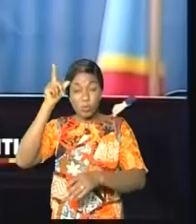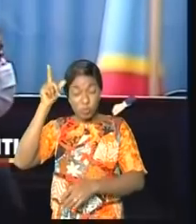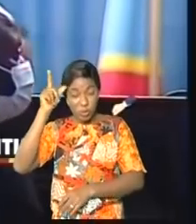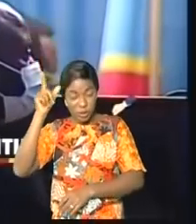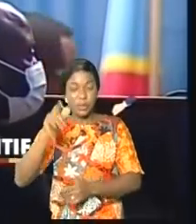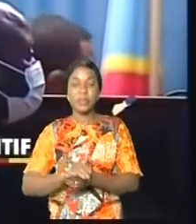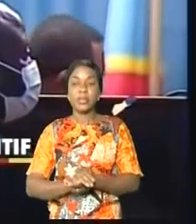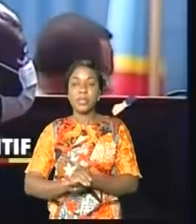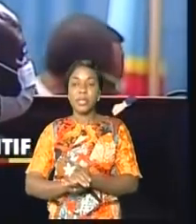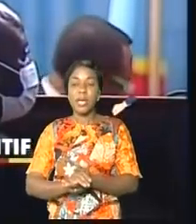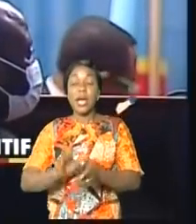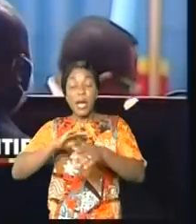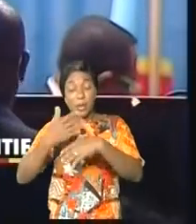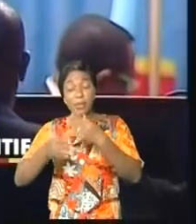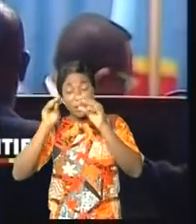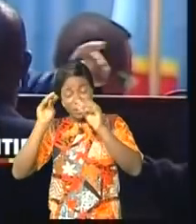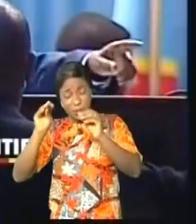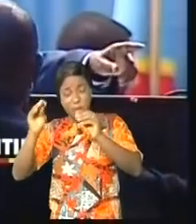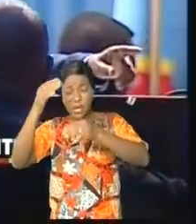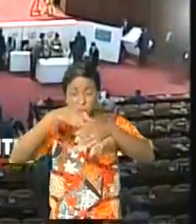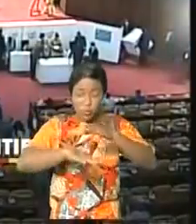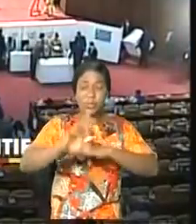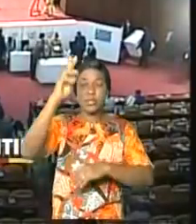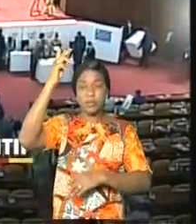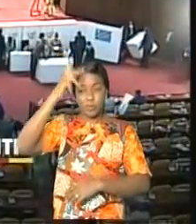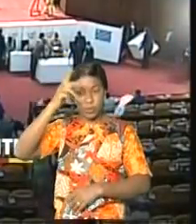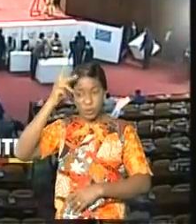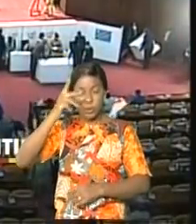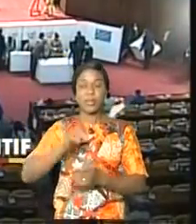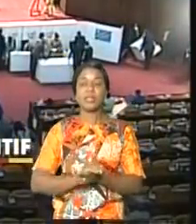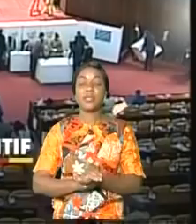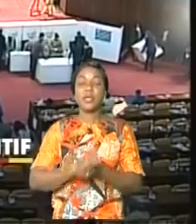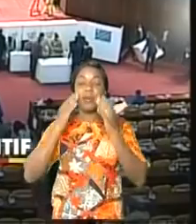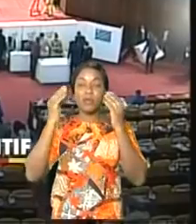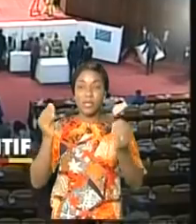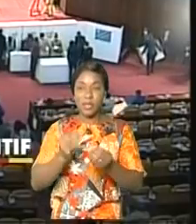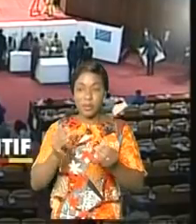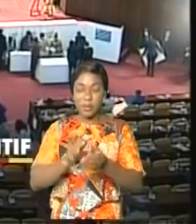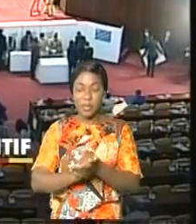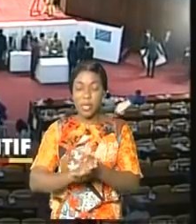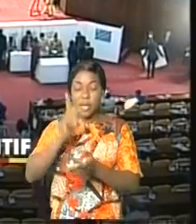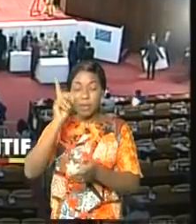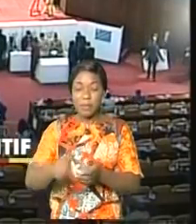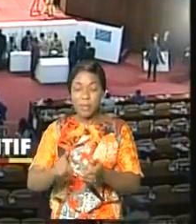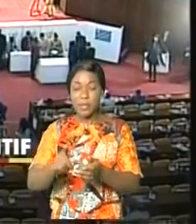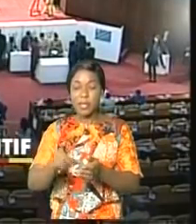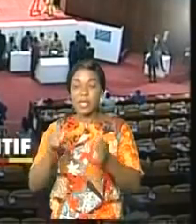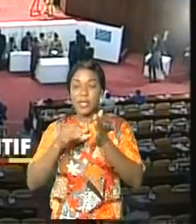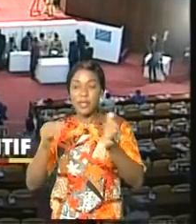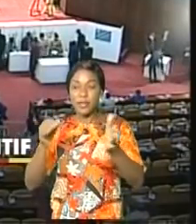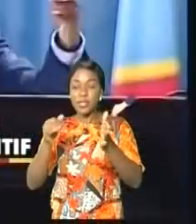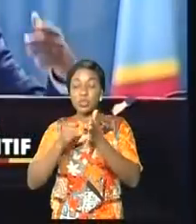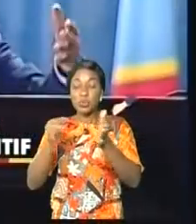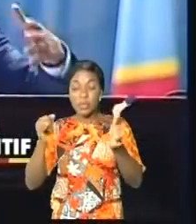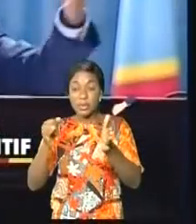'enseignement à la politique, il n'y qu'un pas à franchir. C'est ainsi que, de 1977 à 1990,